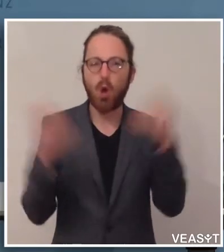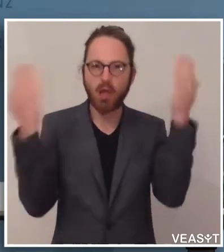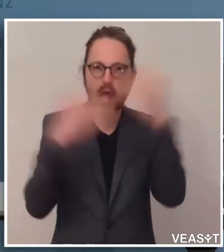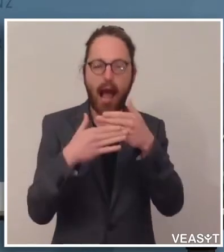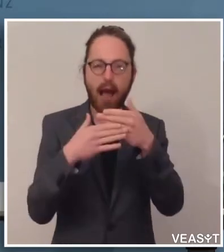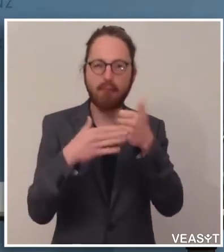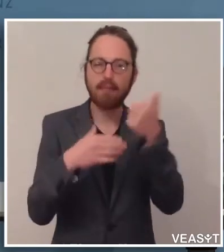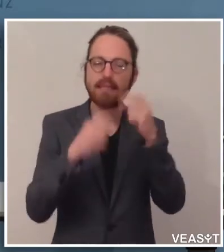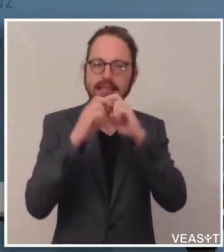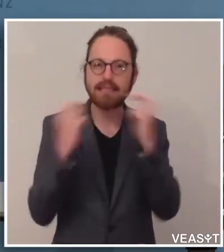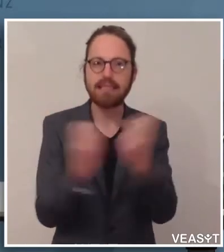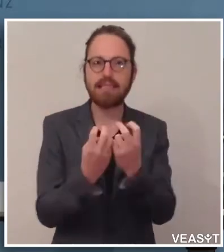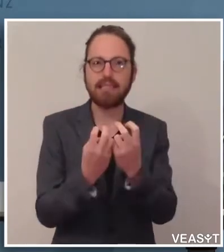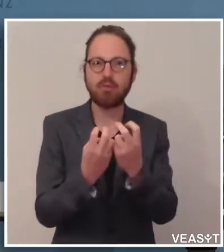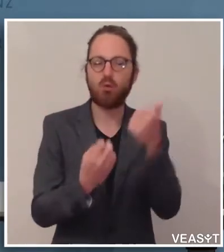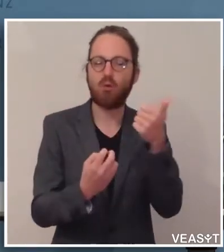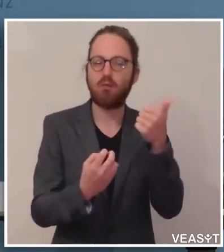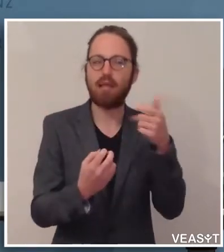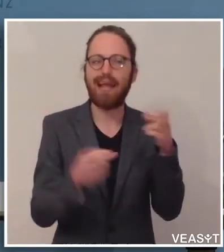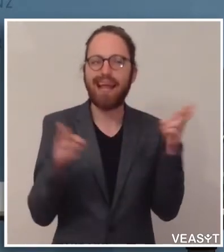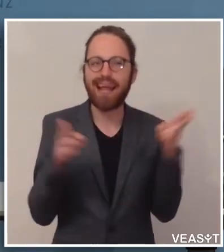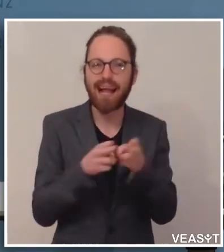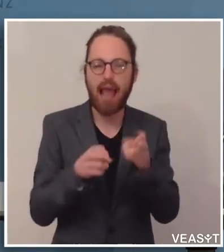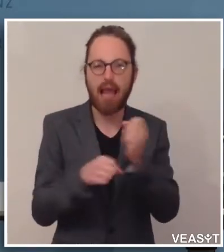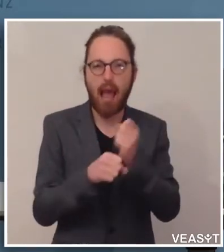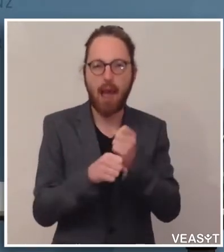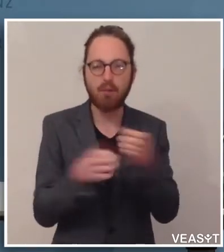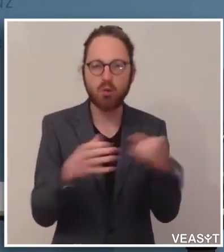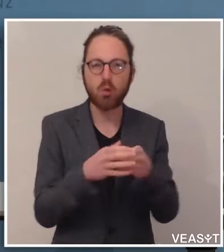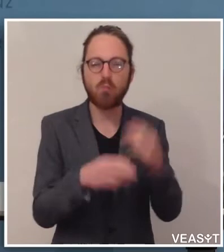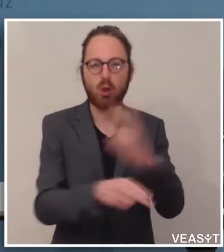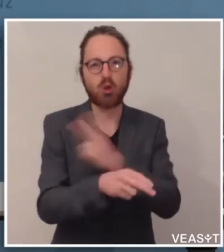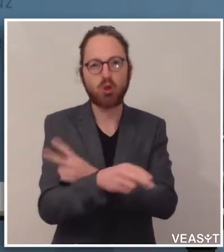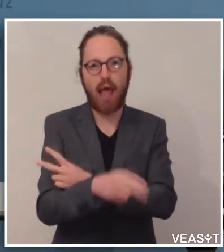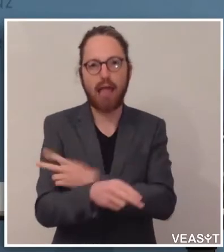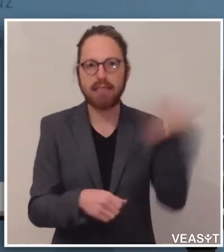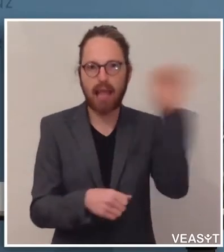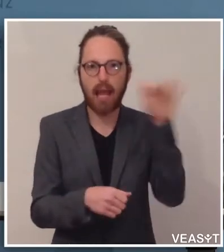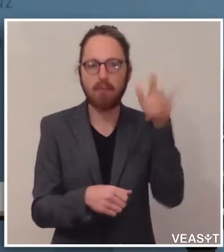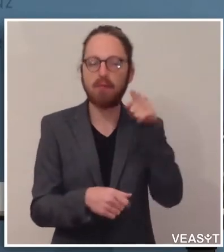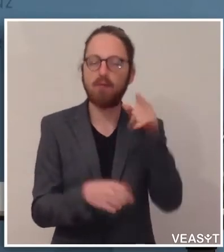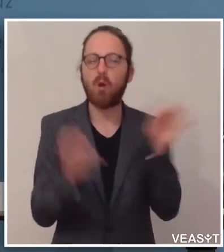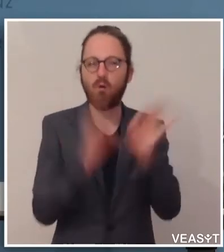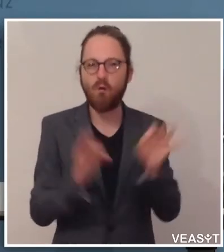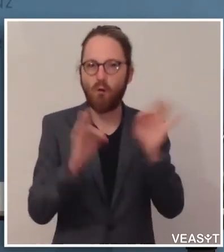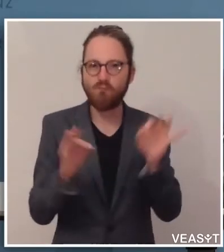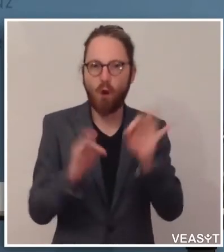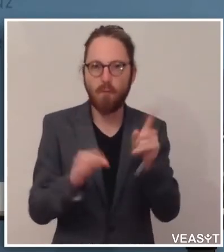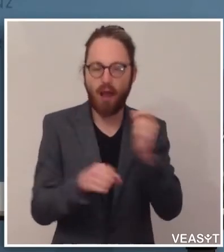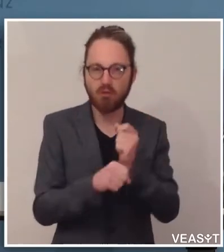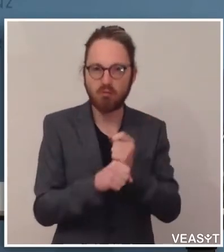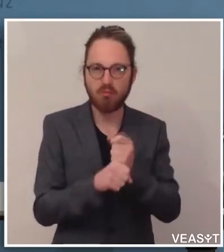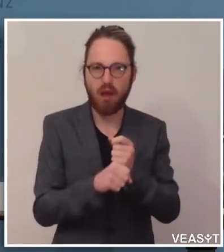Kabine di Regia statt, also dieser kleinen Arbeitsgruppe auf Staatsebene, die hier auch die Vorbereitungen treffen soll. Es war